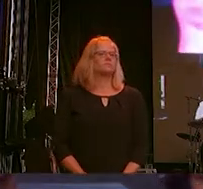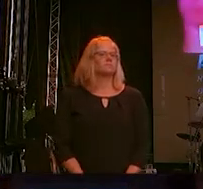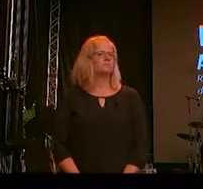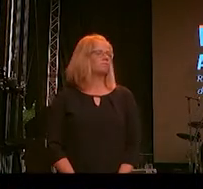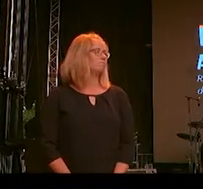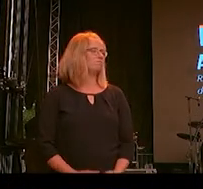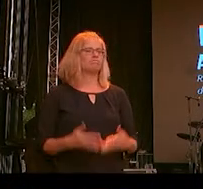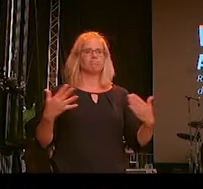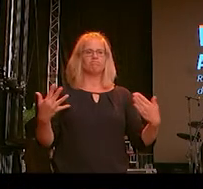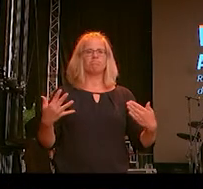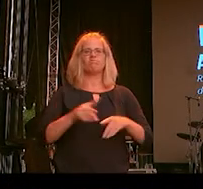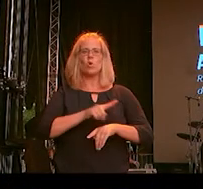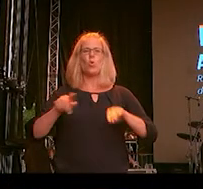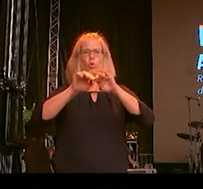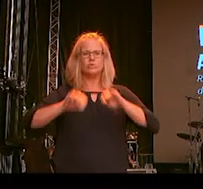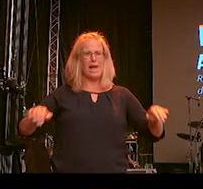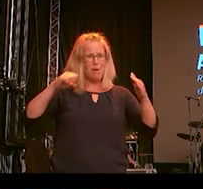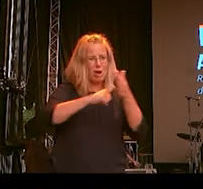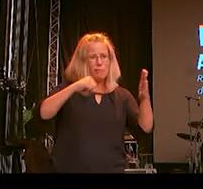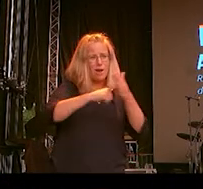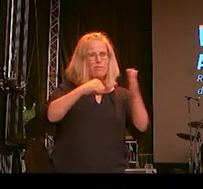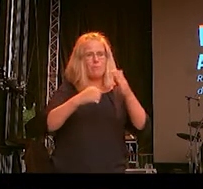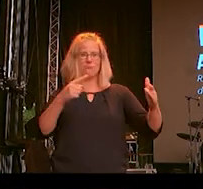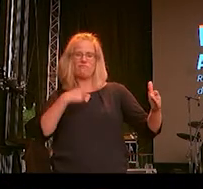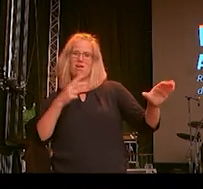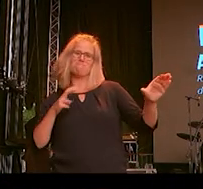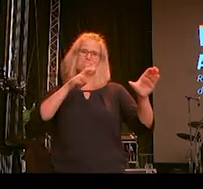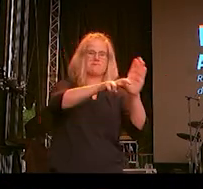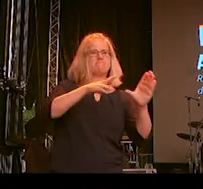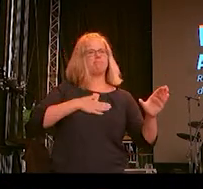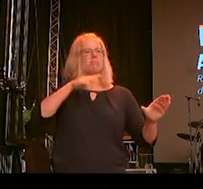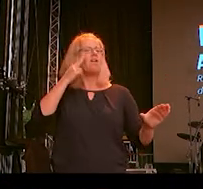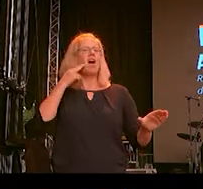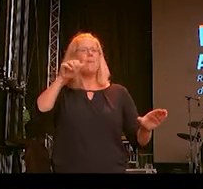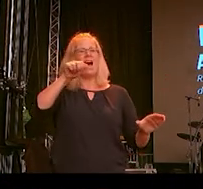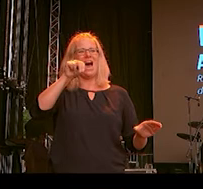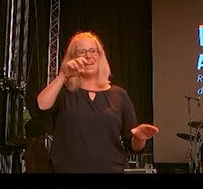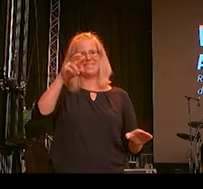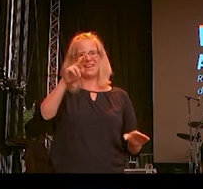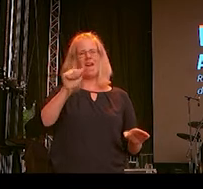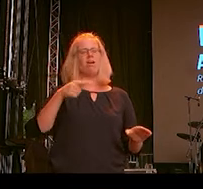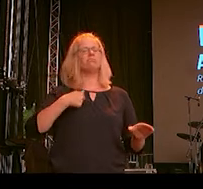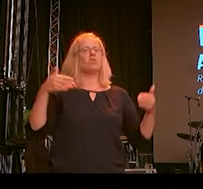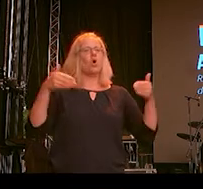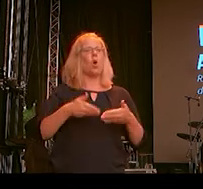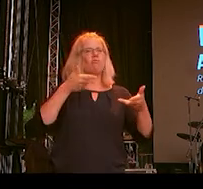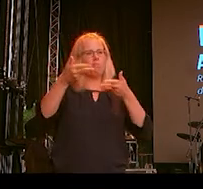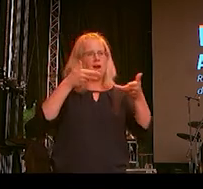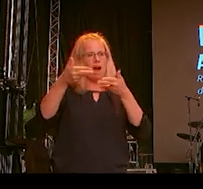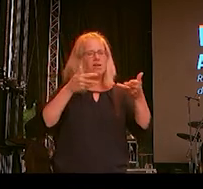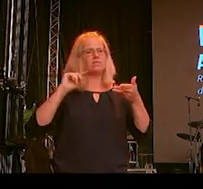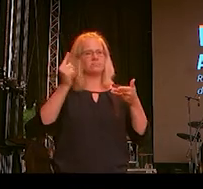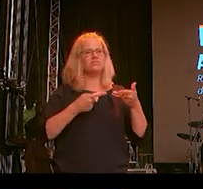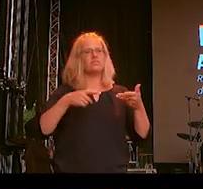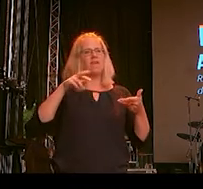Diesen unteilbaren Kampf schließen wir uns natürlich gerne an. Mein Name ist Andrea, ich arbeite bei der Opferberatung vom RHA Sachsen und bin im Vorstand vom Sächsischen